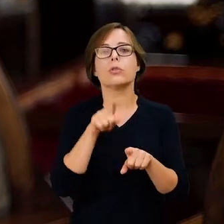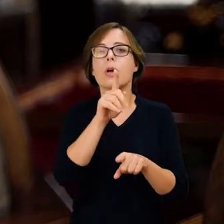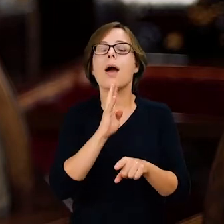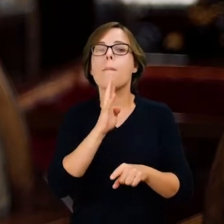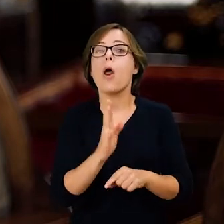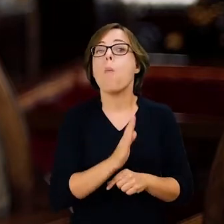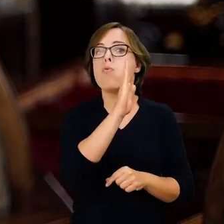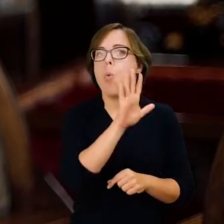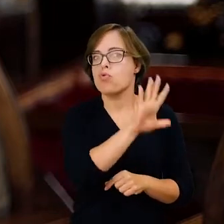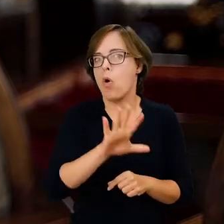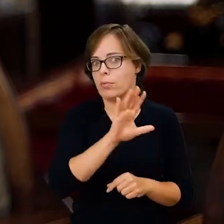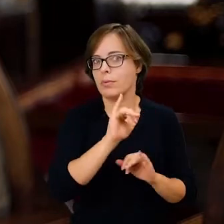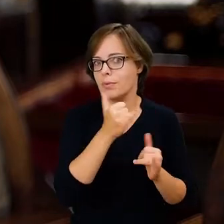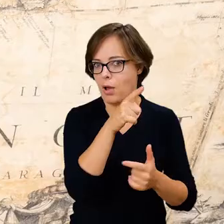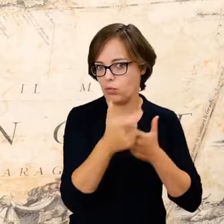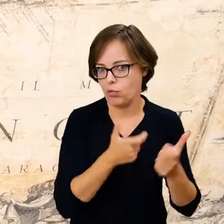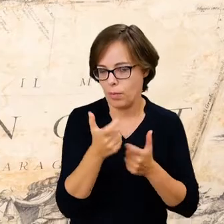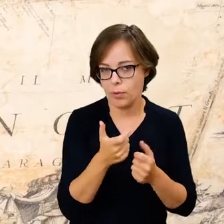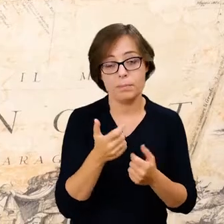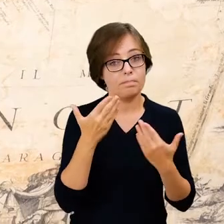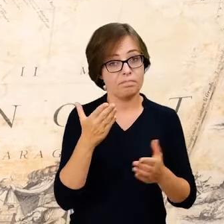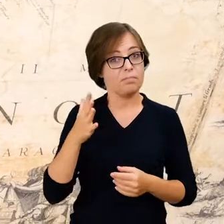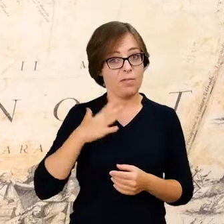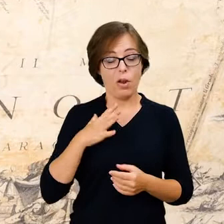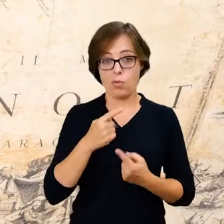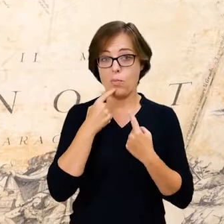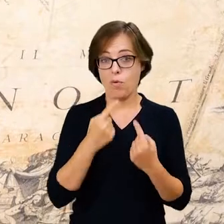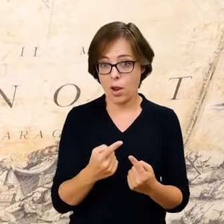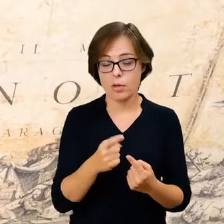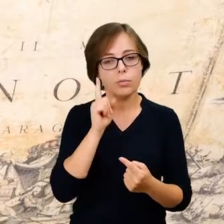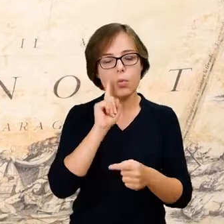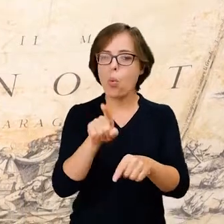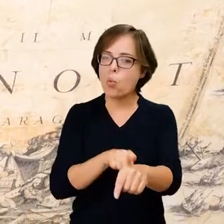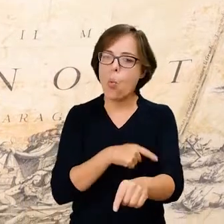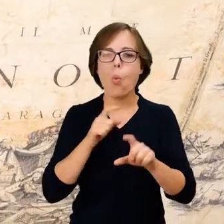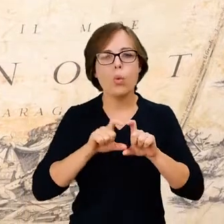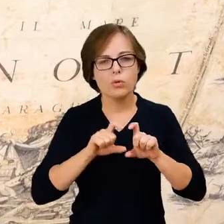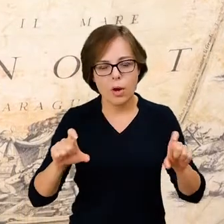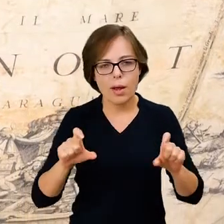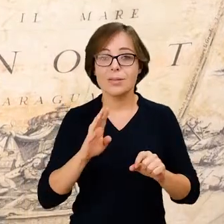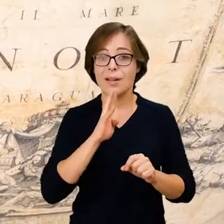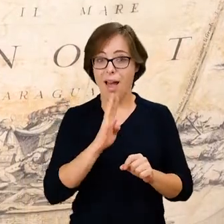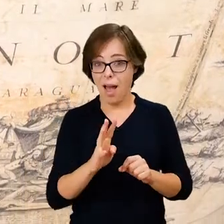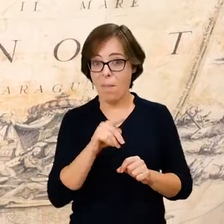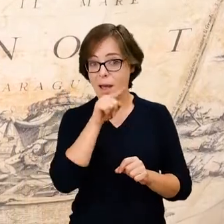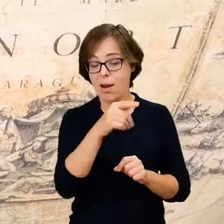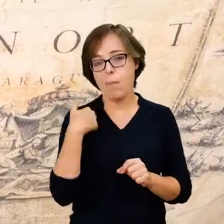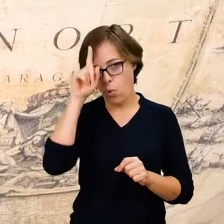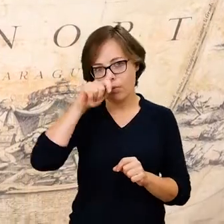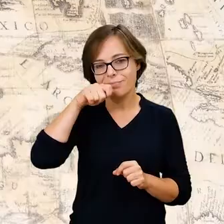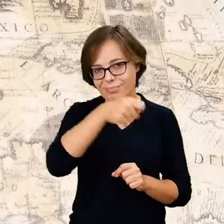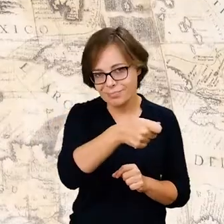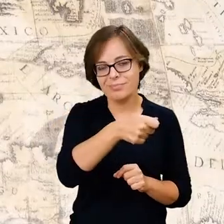kontynentu Ameryki Północnej. Warto tutaj także powiedzieć, że przez długi okres czasu Ameryka ta była